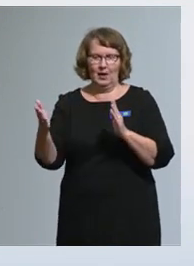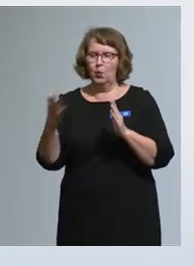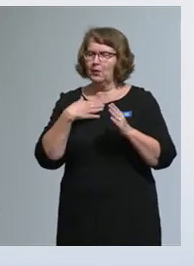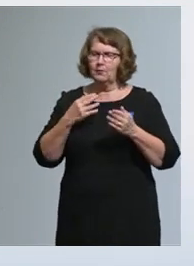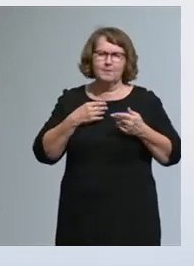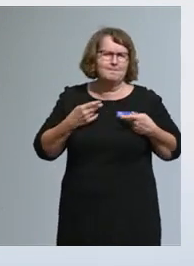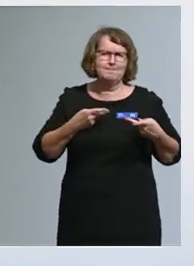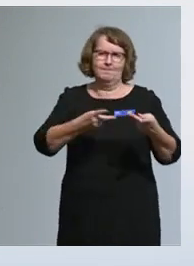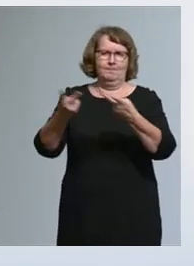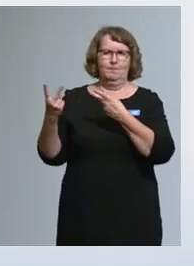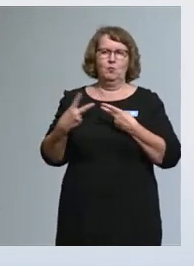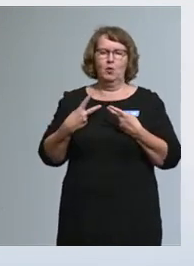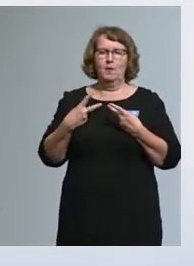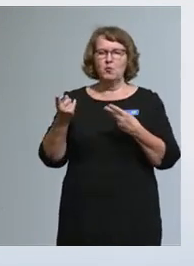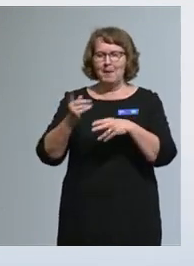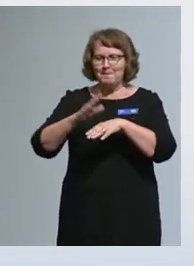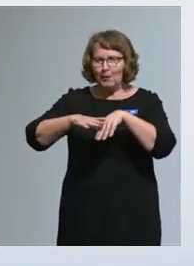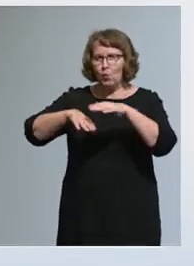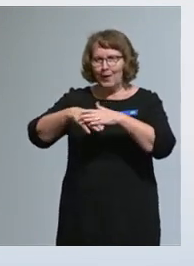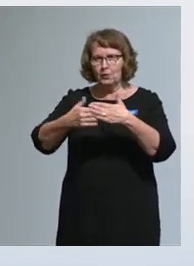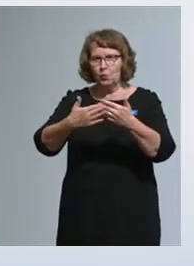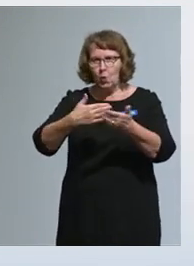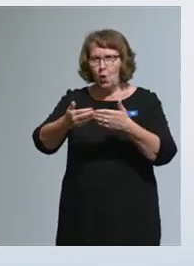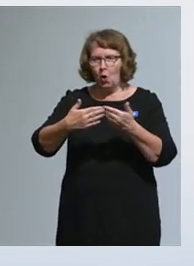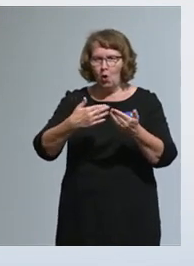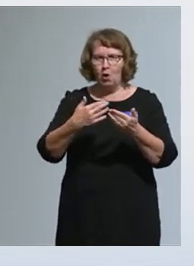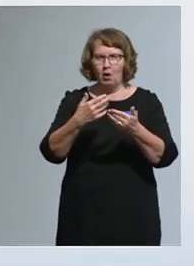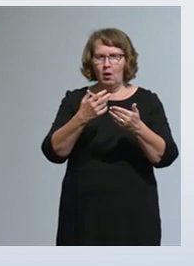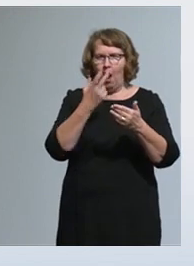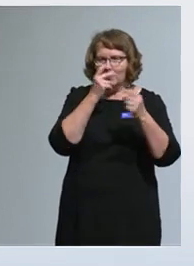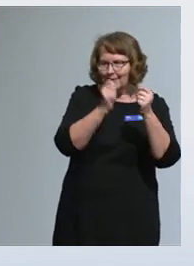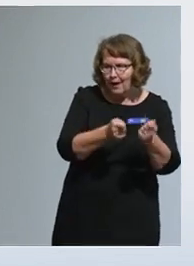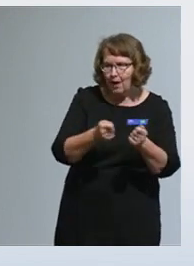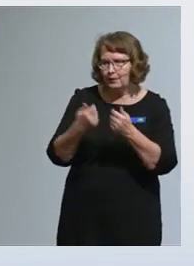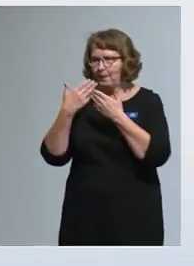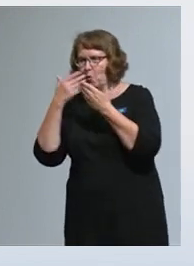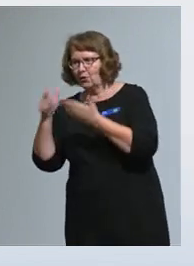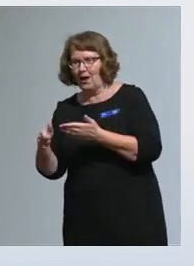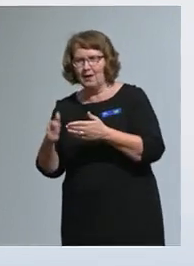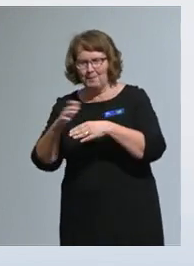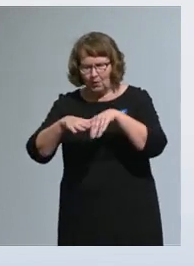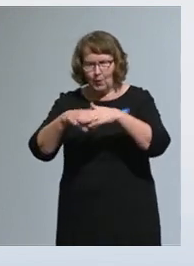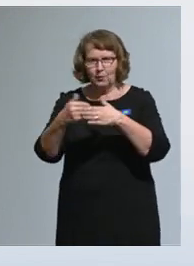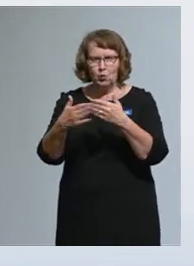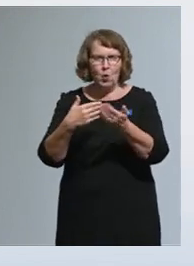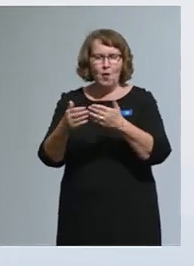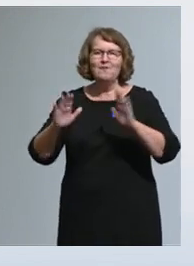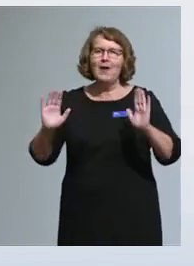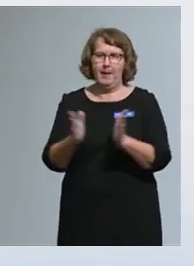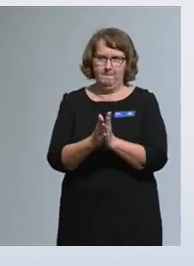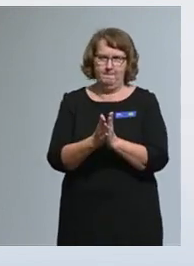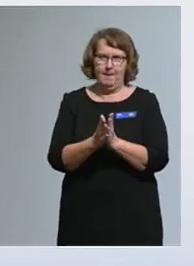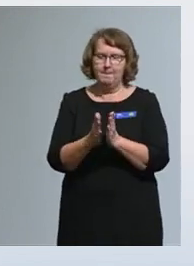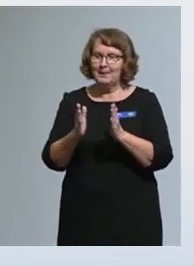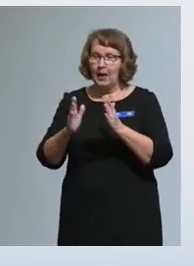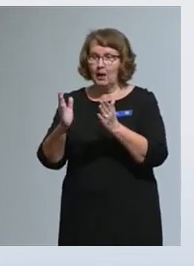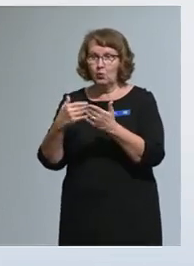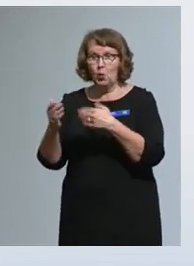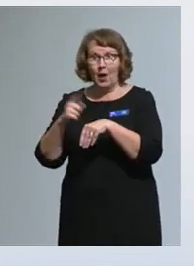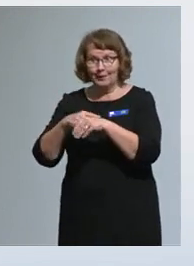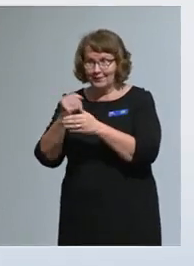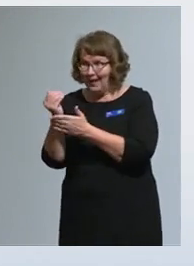manuaalista työtä niin hakijoille kuin myöntäjille ja säästävä työaika voidaan kohdentaa sisällölliseen ja laadulliseen työhön.